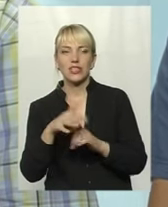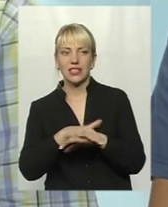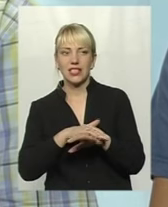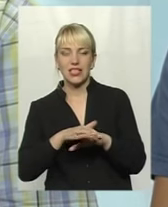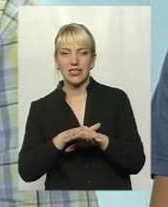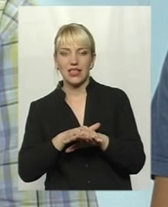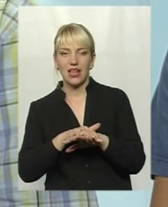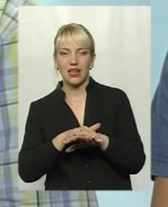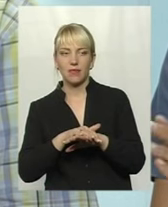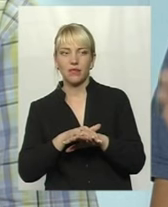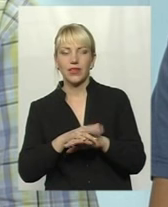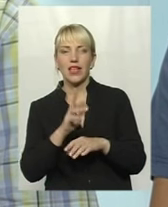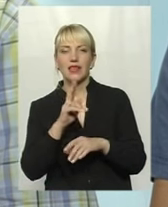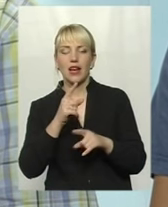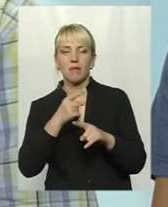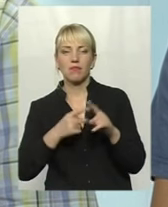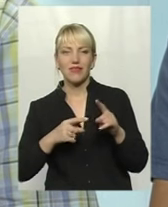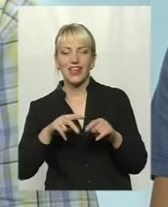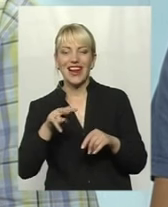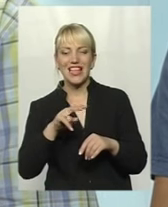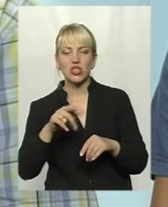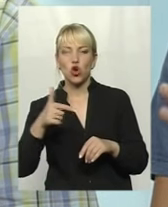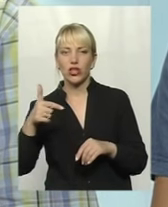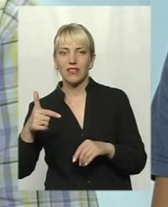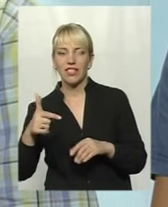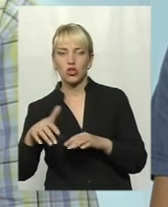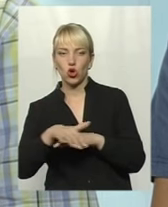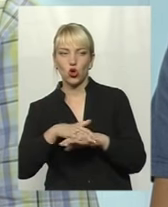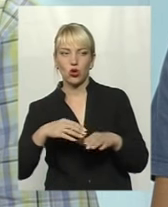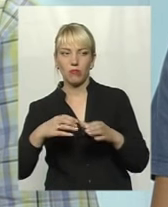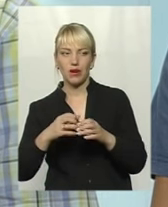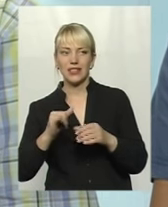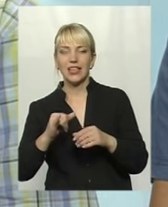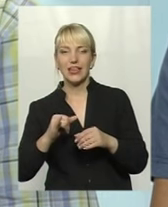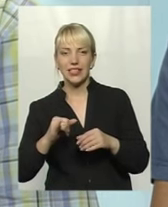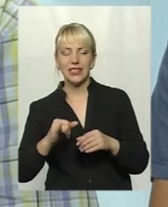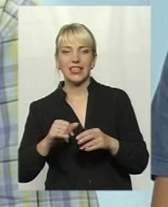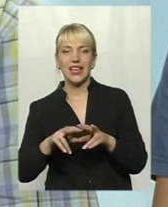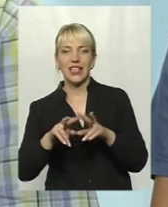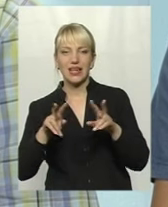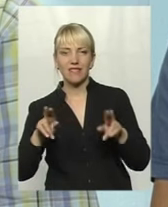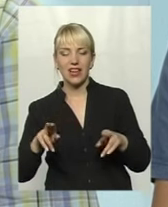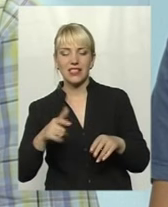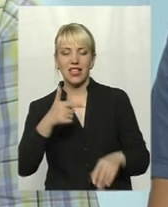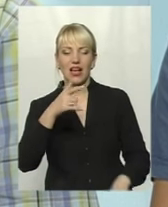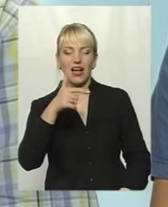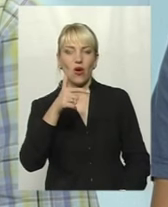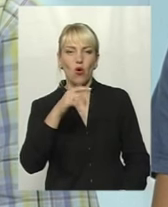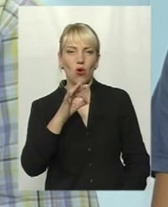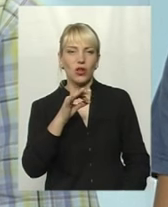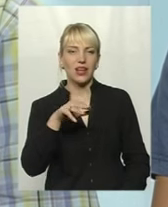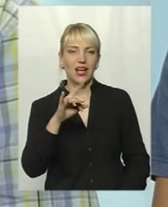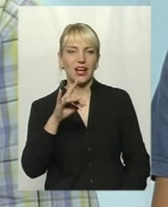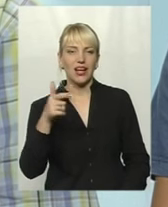пів лісогринівецької громади, і рівняються по кількості населення до ОТГ наших, Гвардійської і